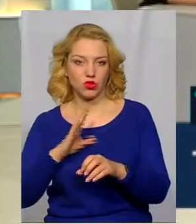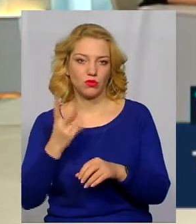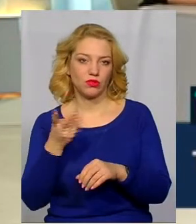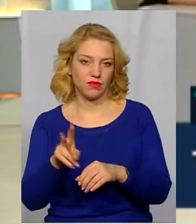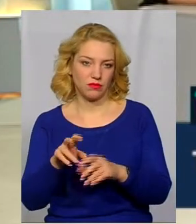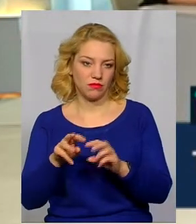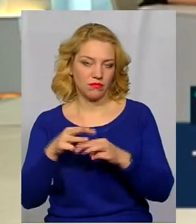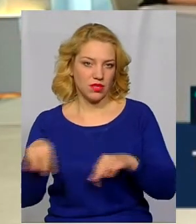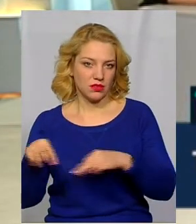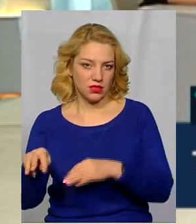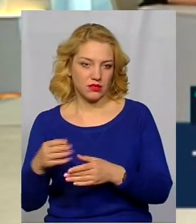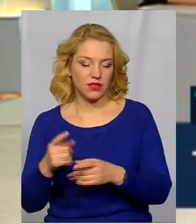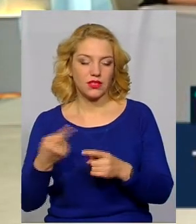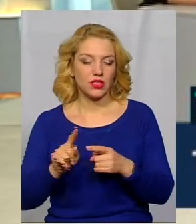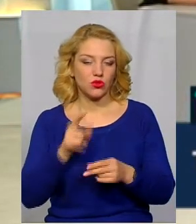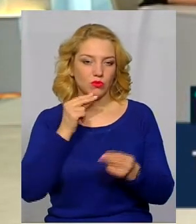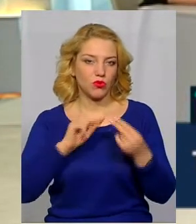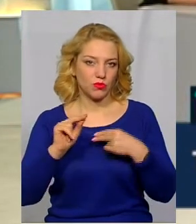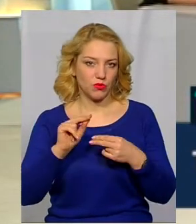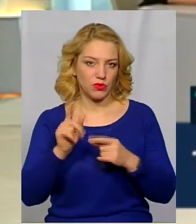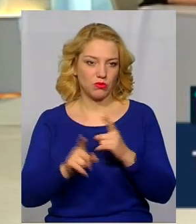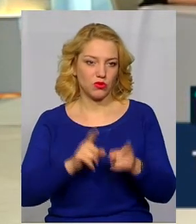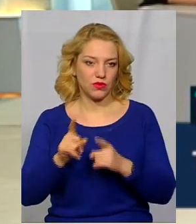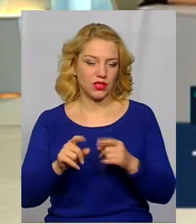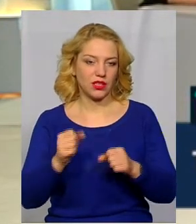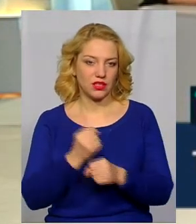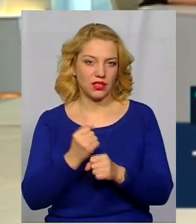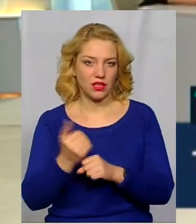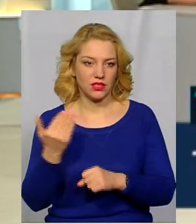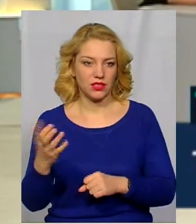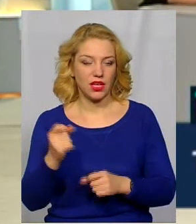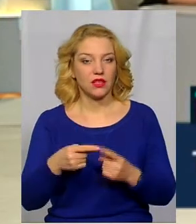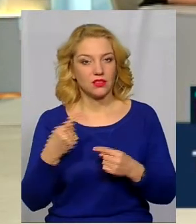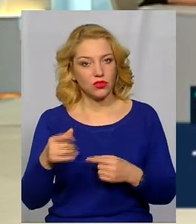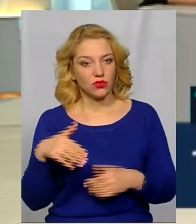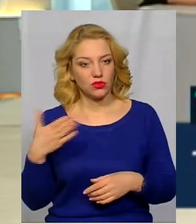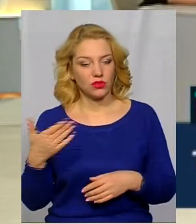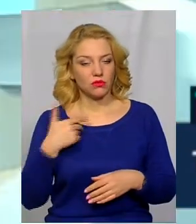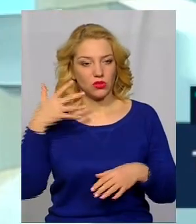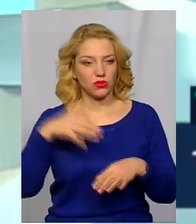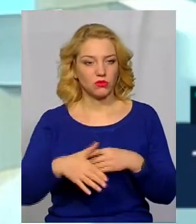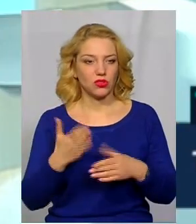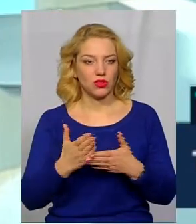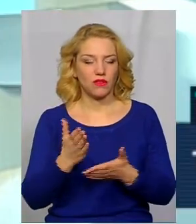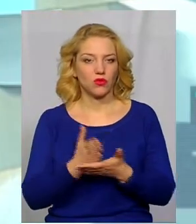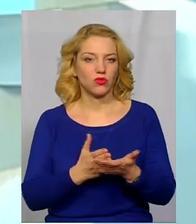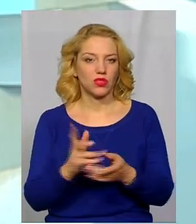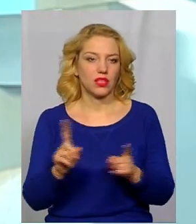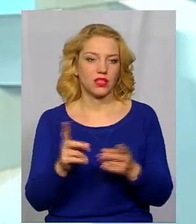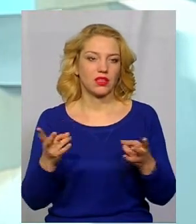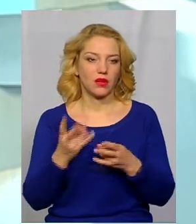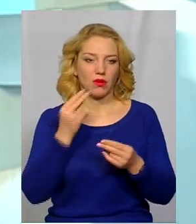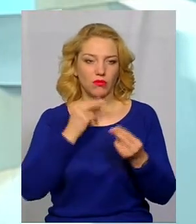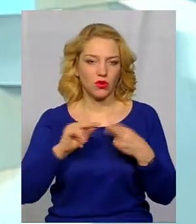Це наша була логіка для того, щоб оптимізувати діяльність тих структурних підрозділів. З іншої сторони, ми розуміли, що є певний функціонал, яким треба